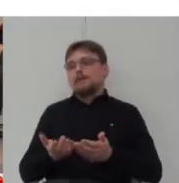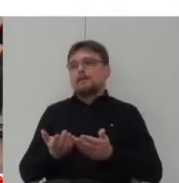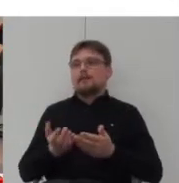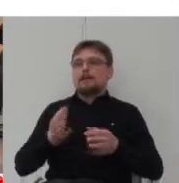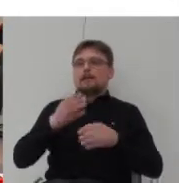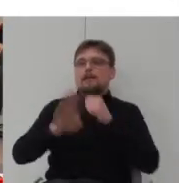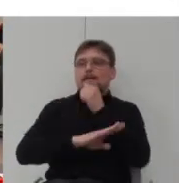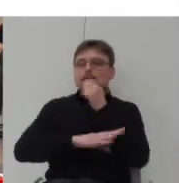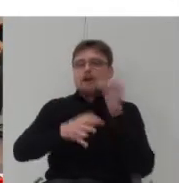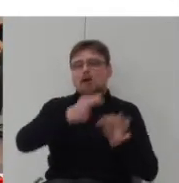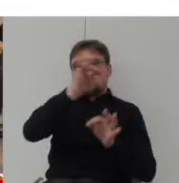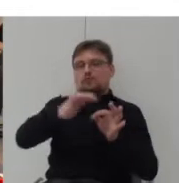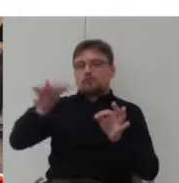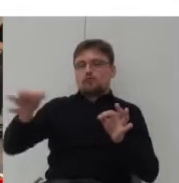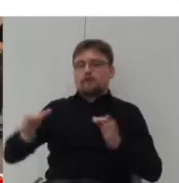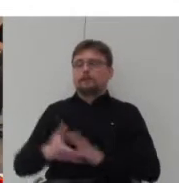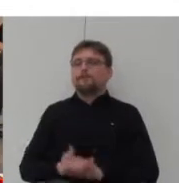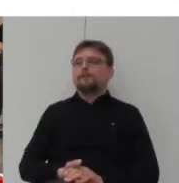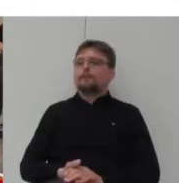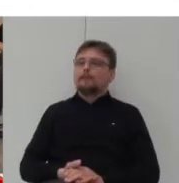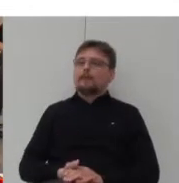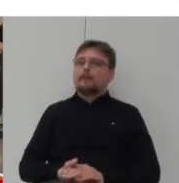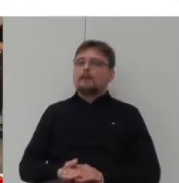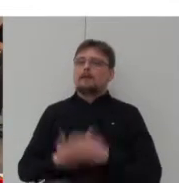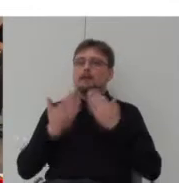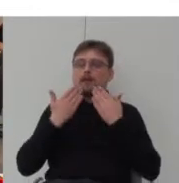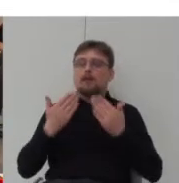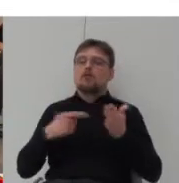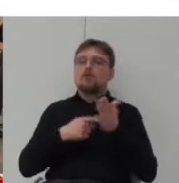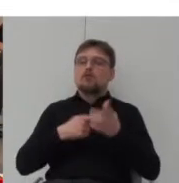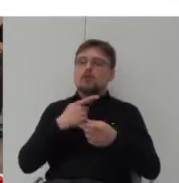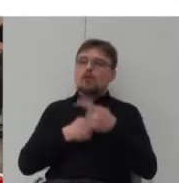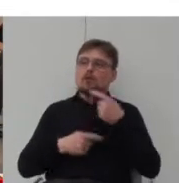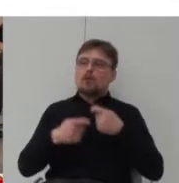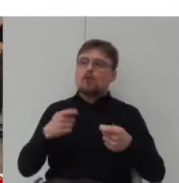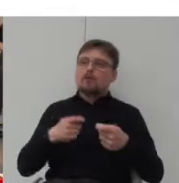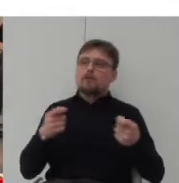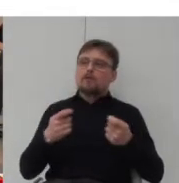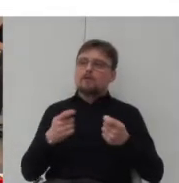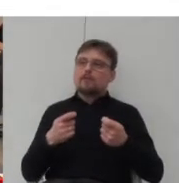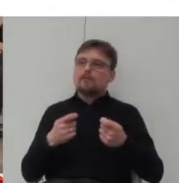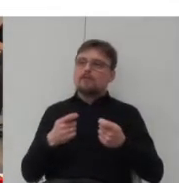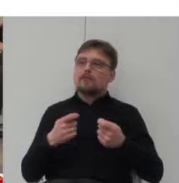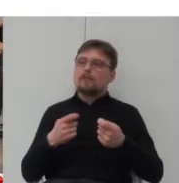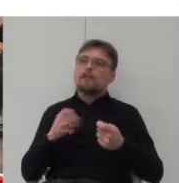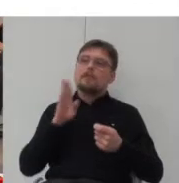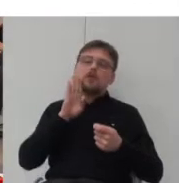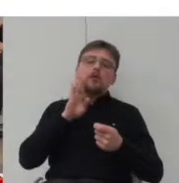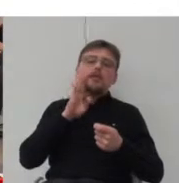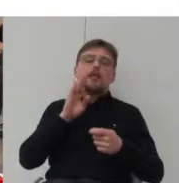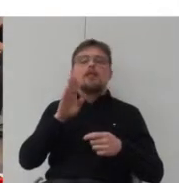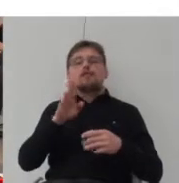Widać zatem, że te zaproponowane rozwiązania są, przywołują na myśl domy rzymskie,